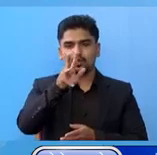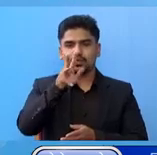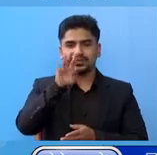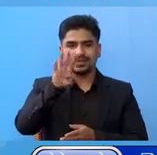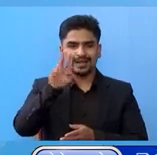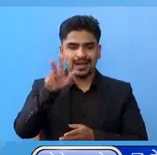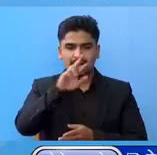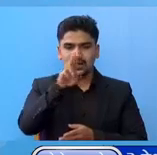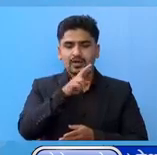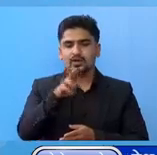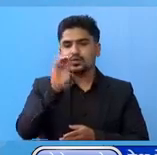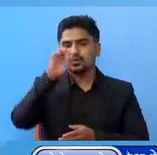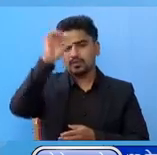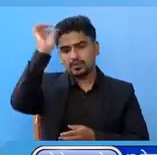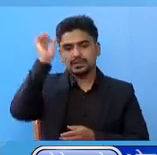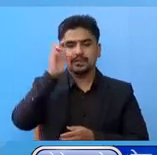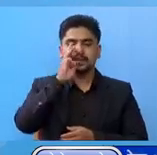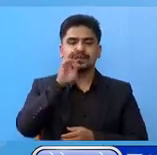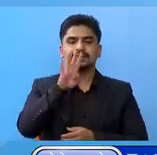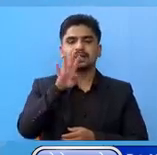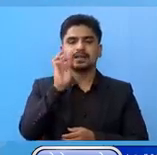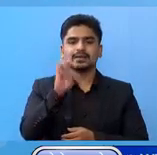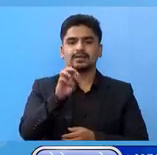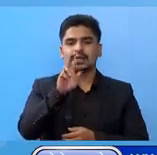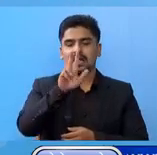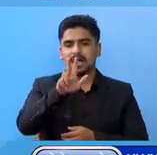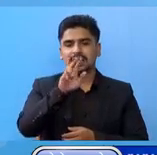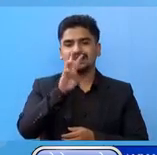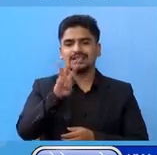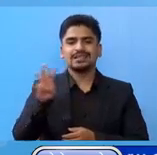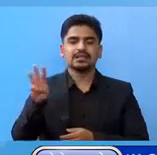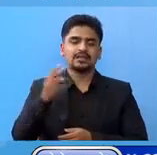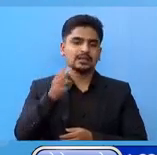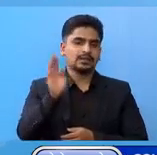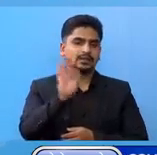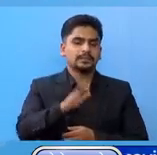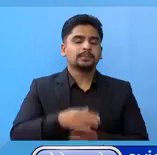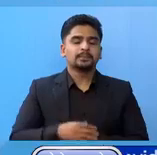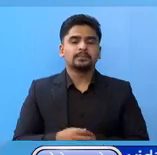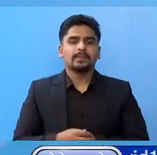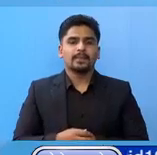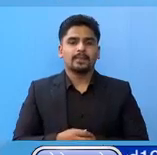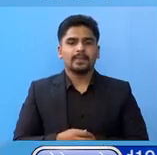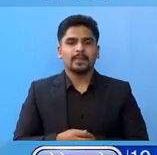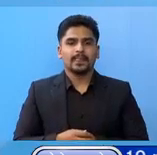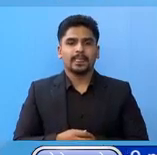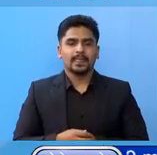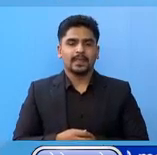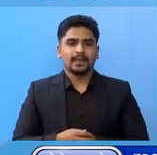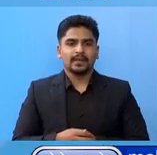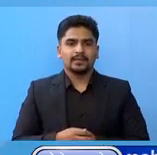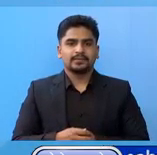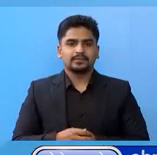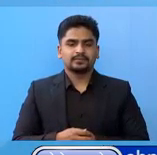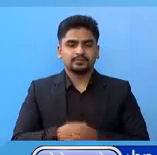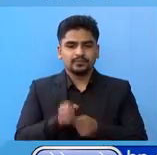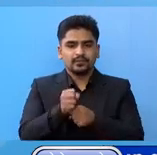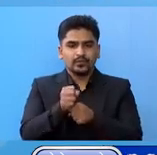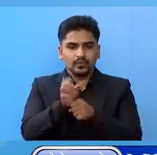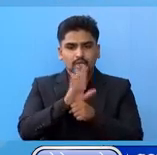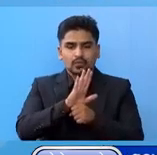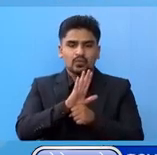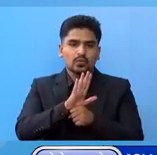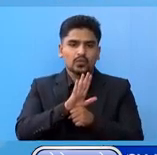सुदुर पहच्चि मां दुई हजार आट से तेत्तिस उनुन्चा। रट कॉर्णा